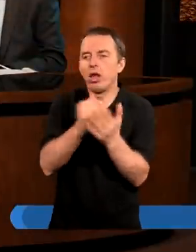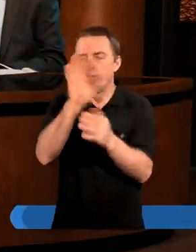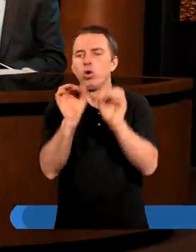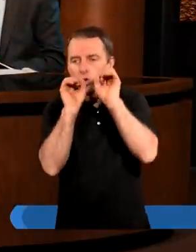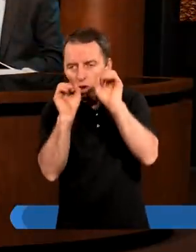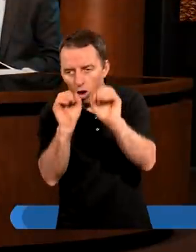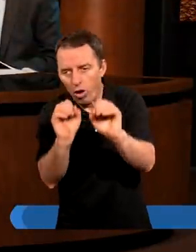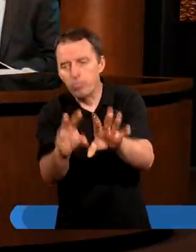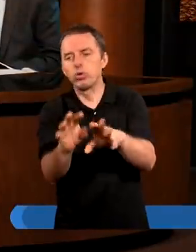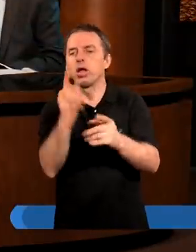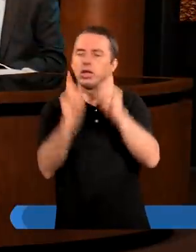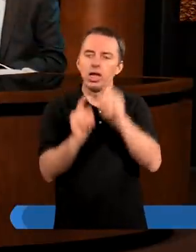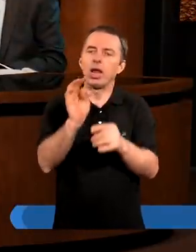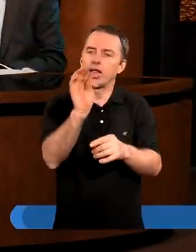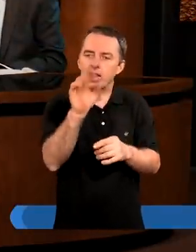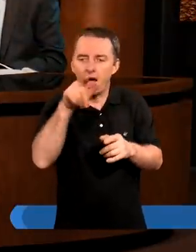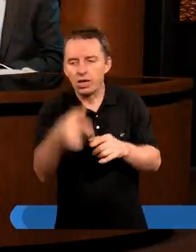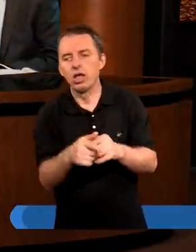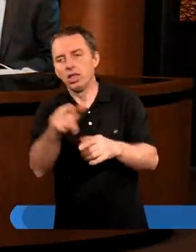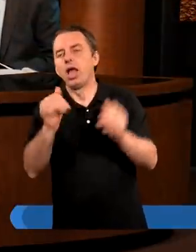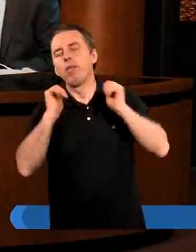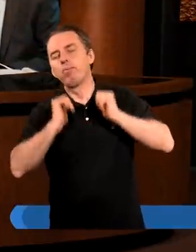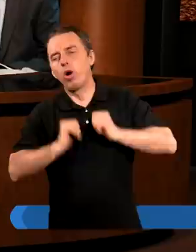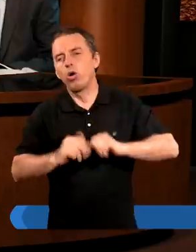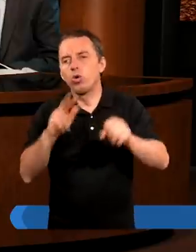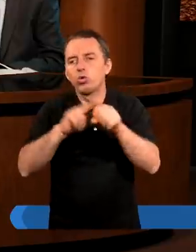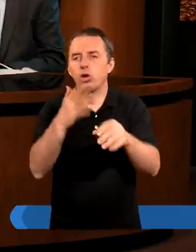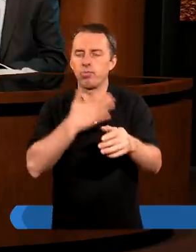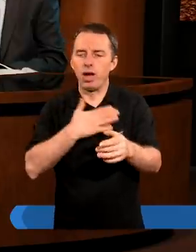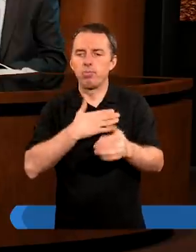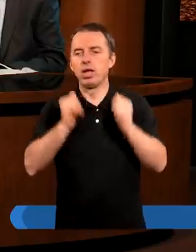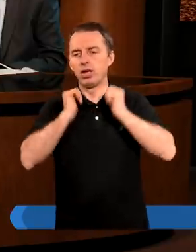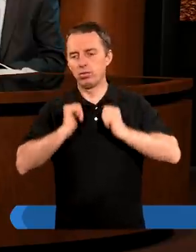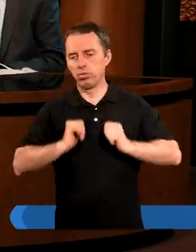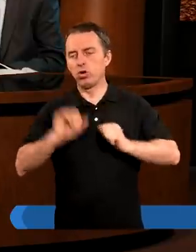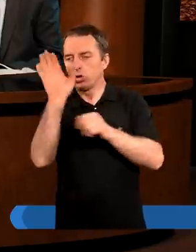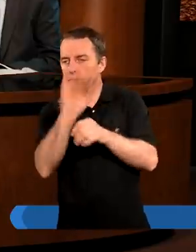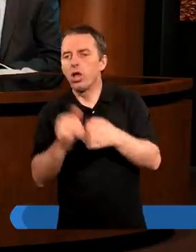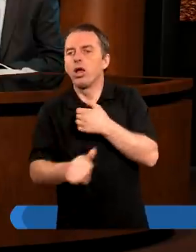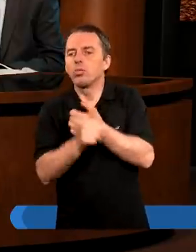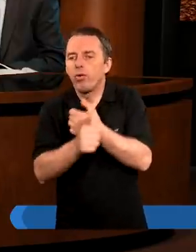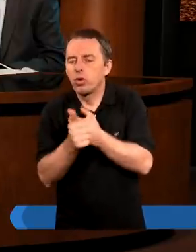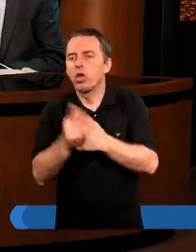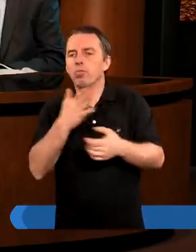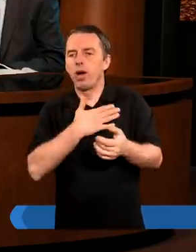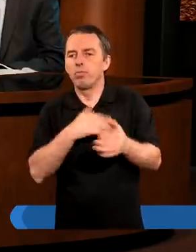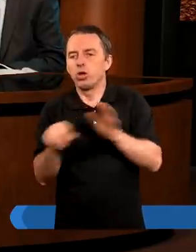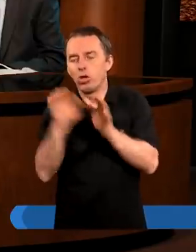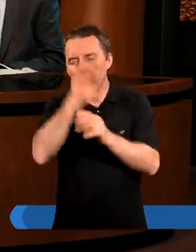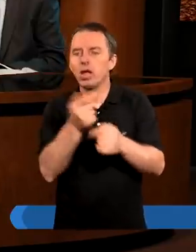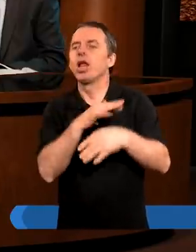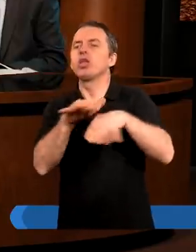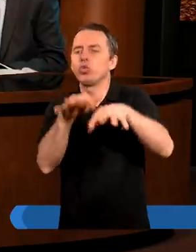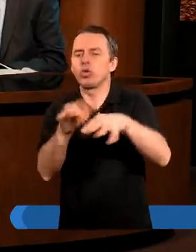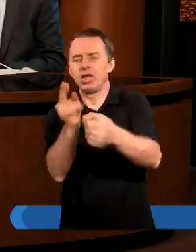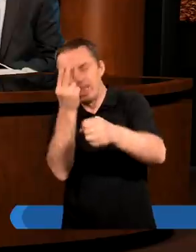dopuszcza nieraz te trudności. I ten pokój, który mamy z Bogiem, powoduje, że mamy do Boga na tyle